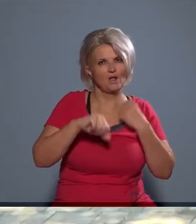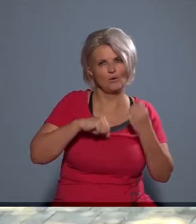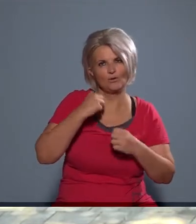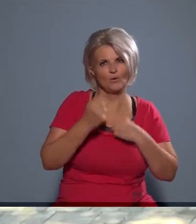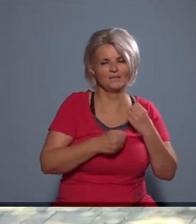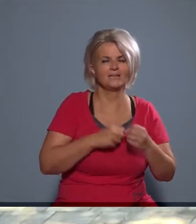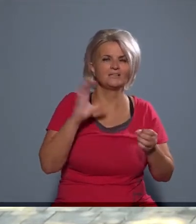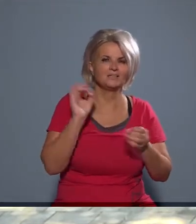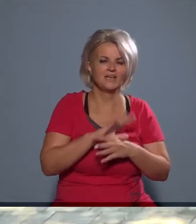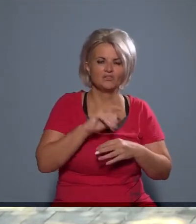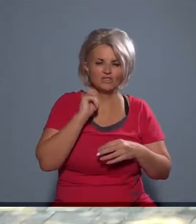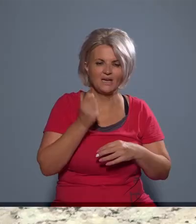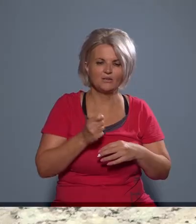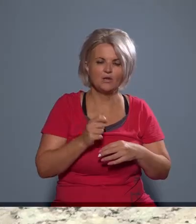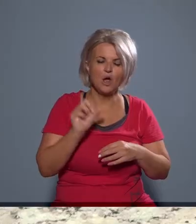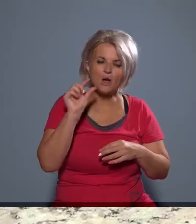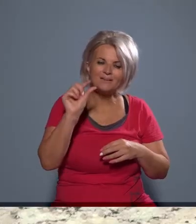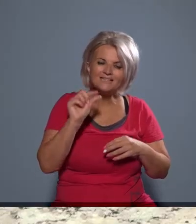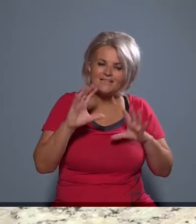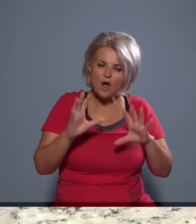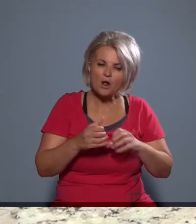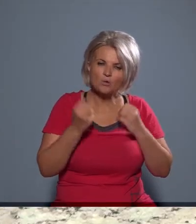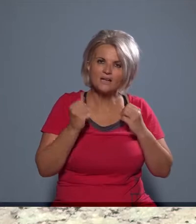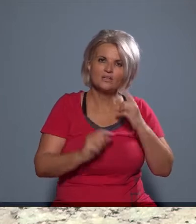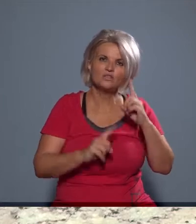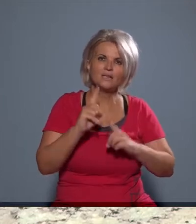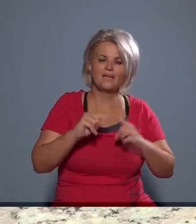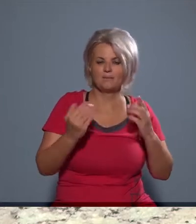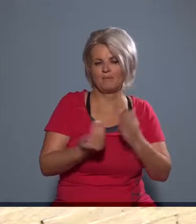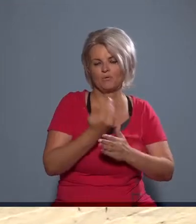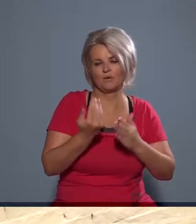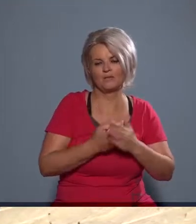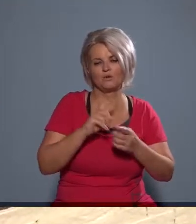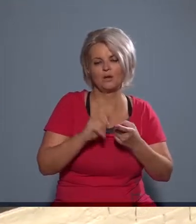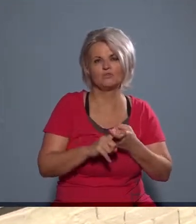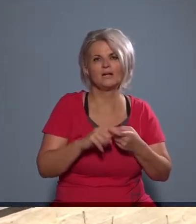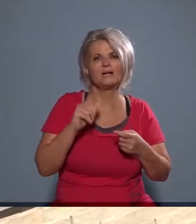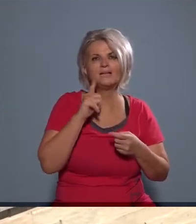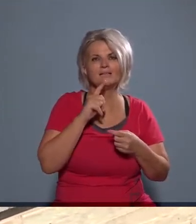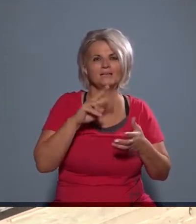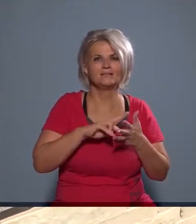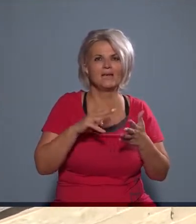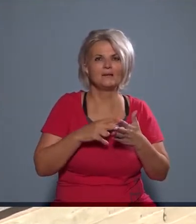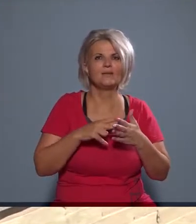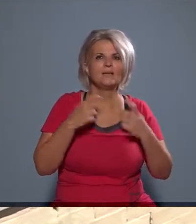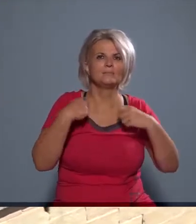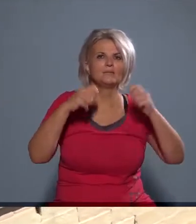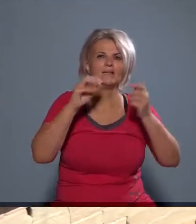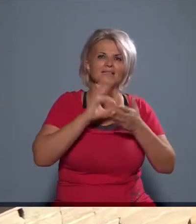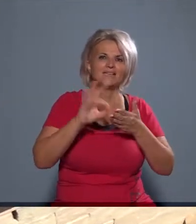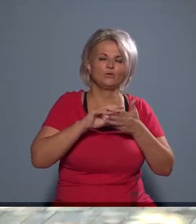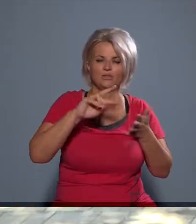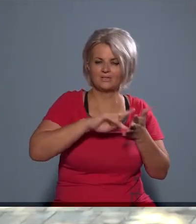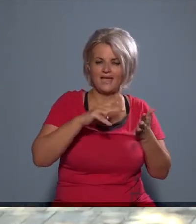gyakorolni, de szerencsére meg is valósult. A mini alkotások a séteny megújításához köthetőek, amelyet a Léptékter tájépítész iroda